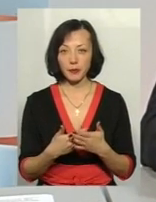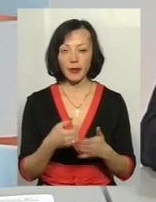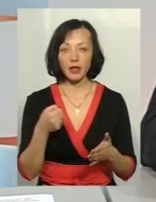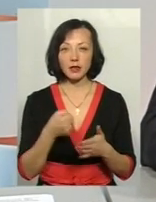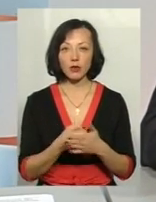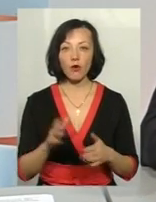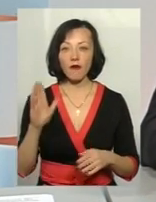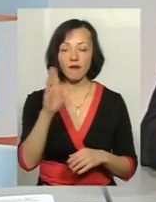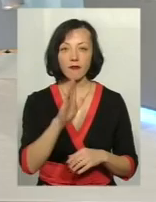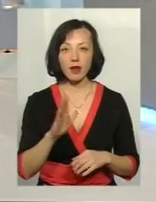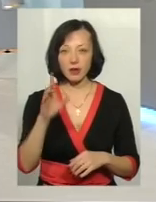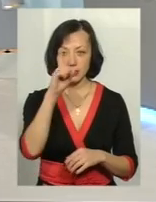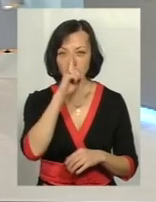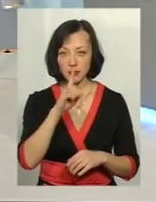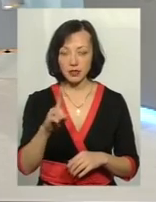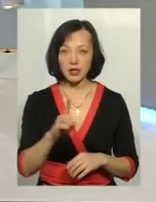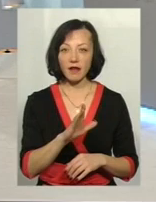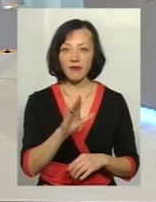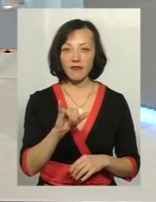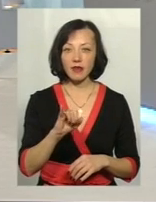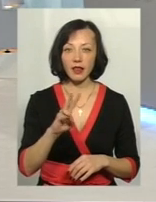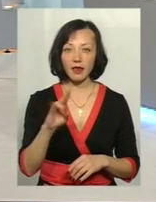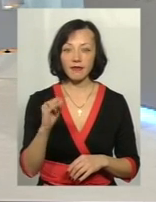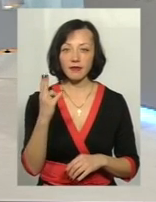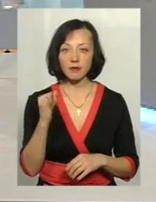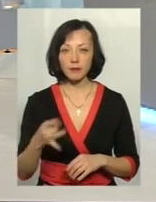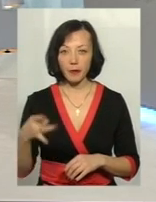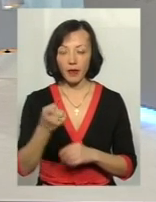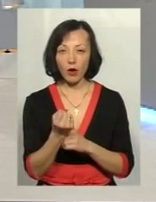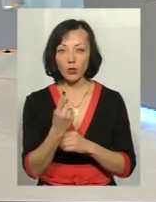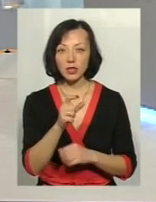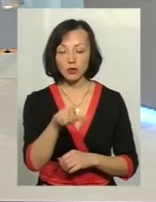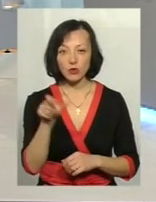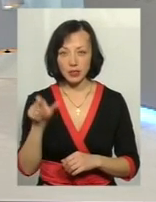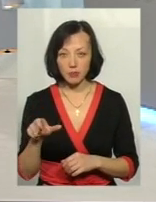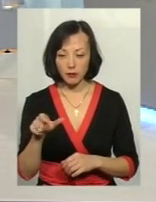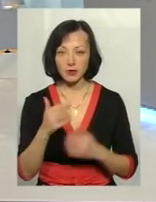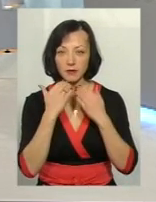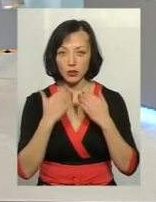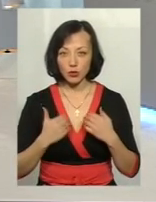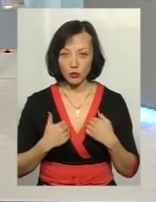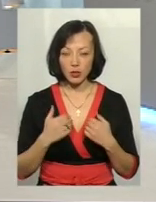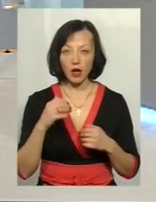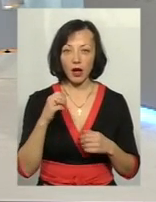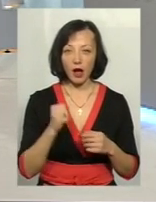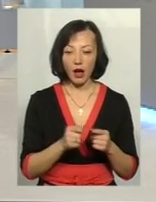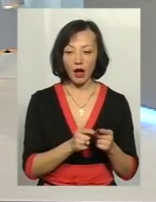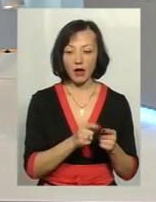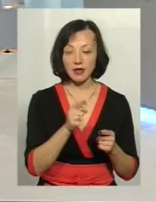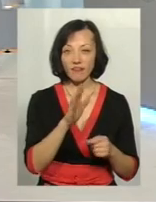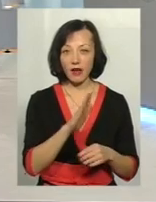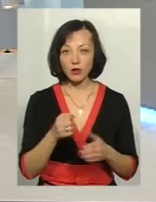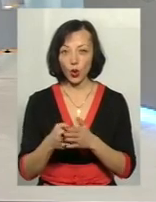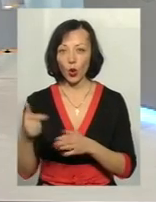вересня місяця з Віньковецького району до нас звернулося 11 осіб. А з вересня по грудень до бюро правової